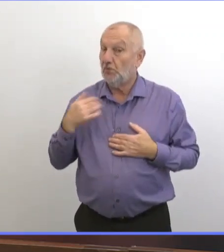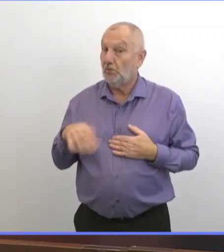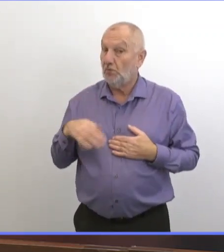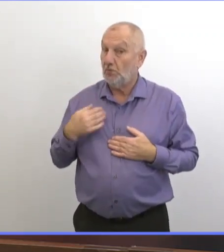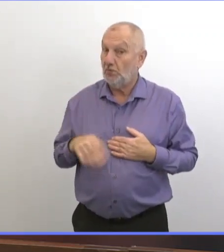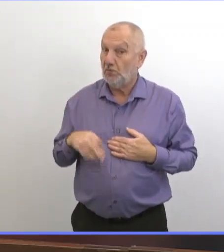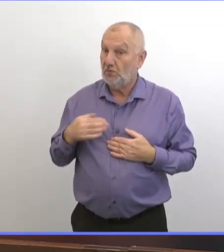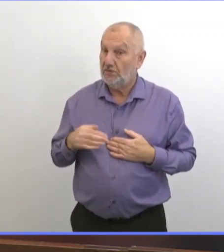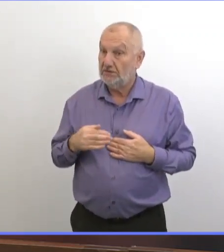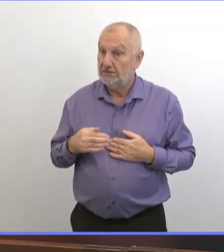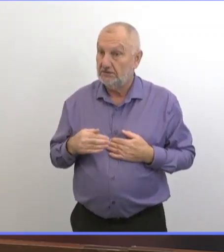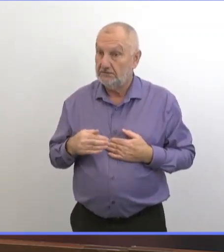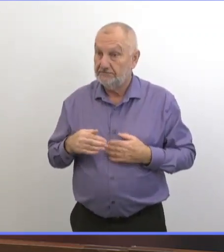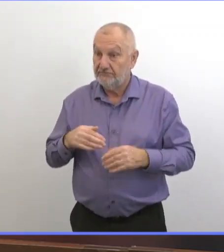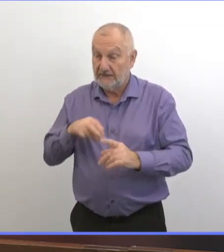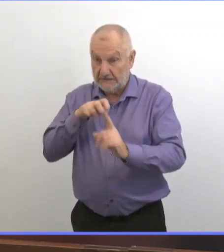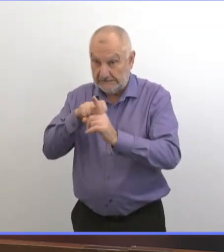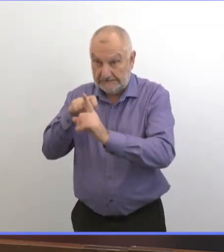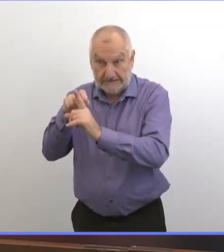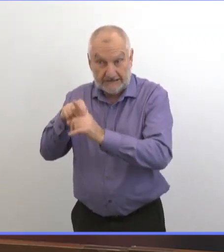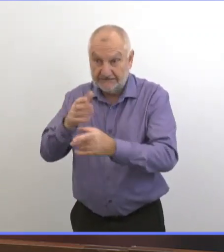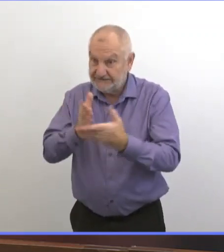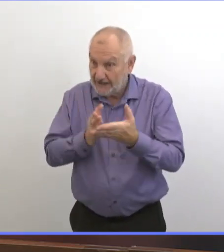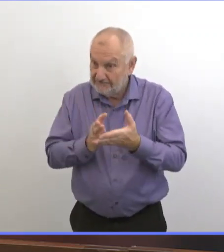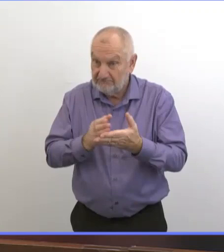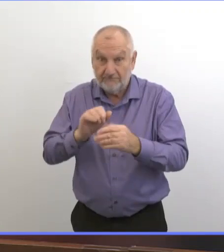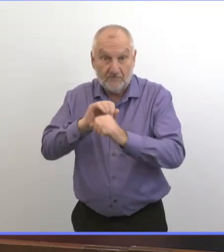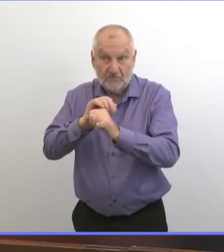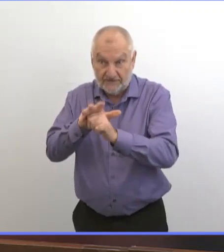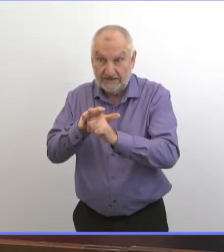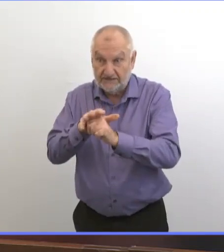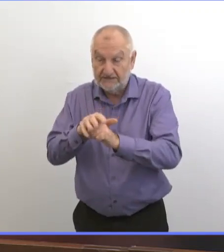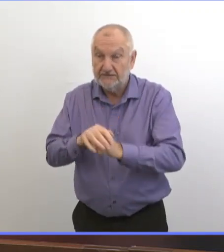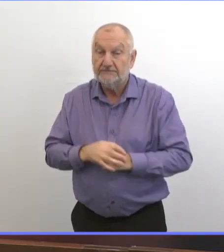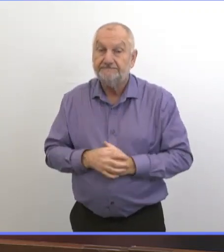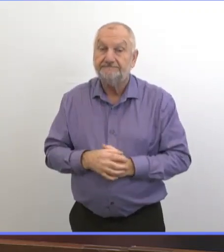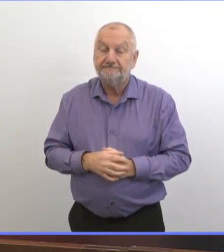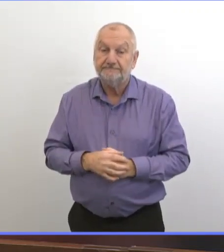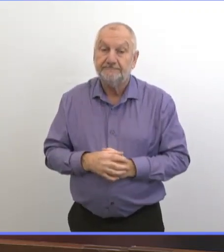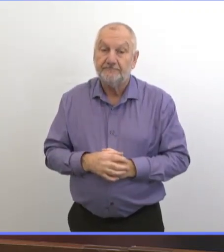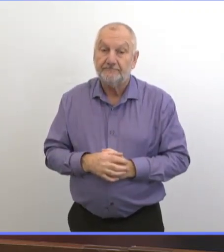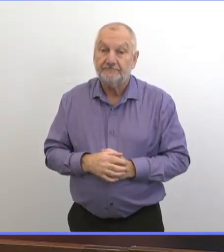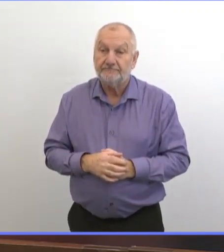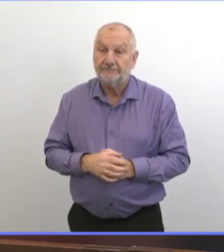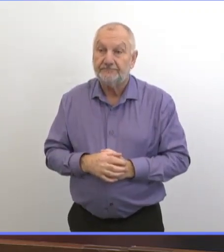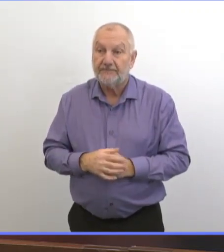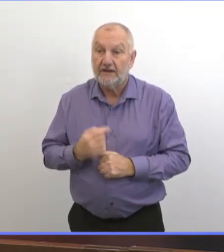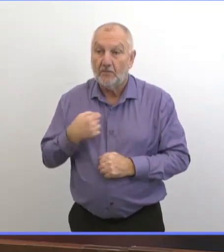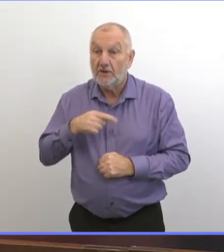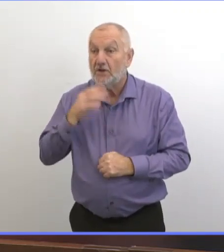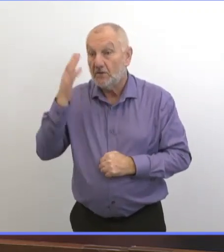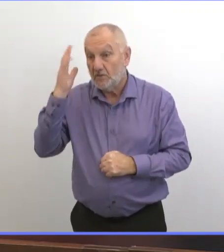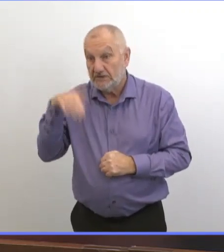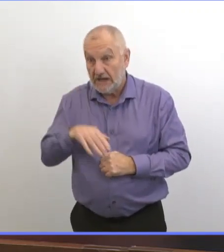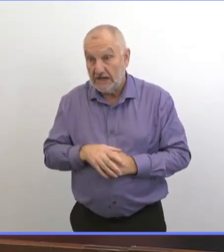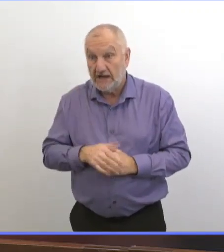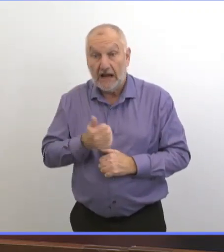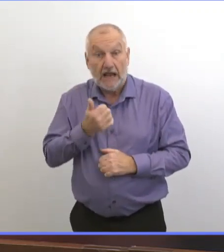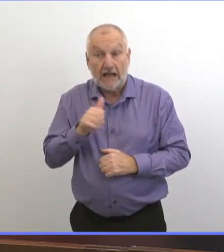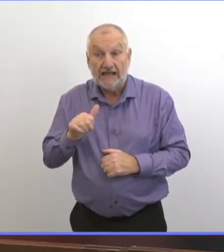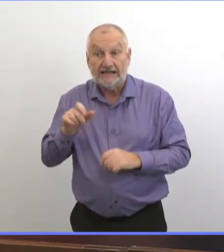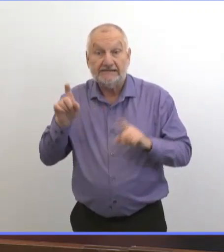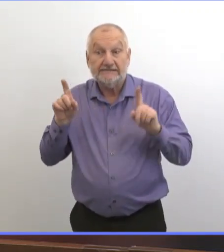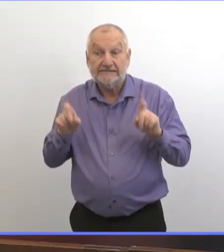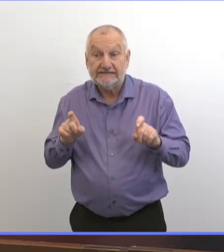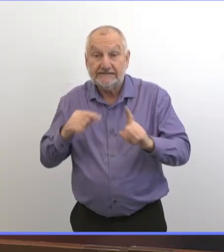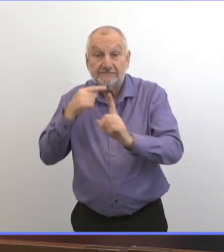Ça veut dire qu'on ne repère pas tous les cas. On sait que pour tout